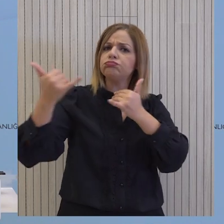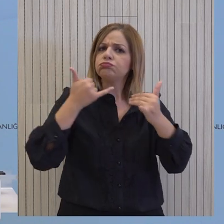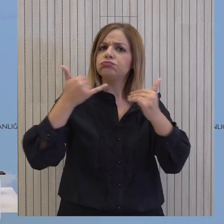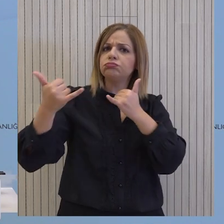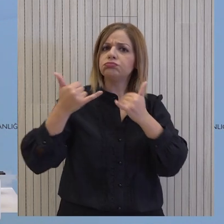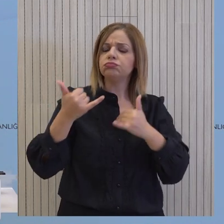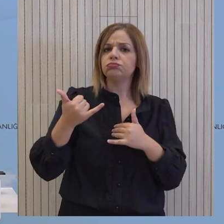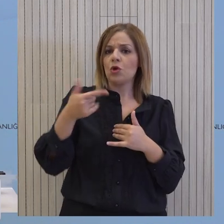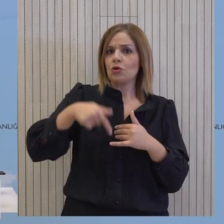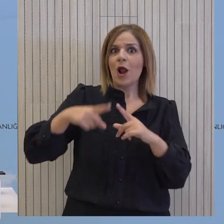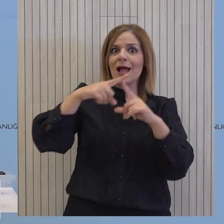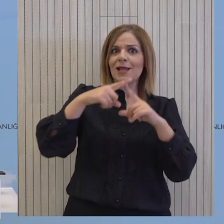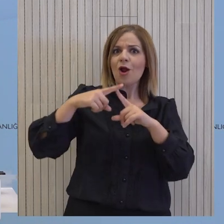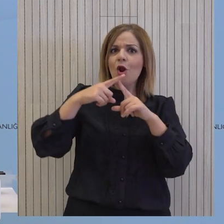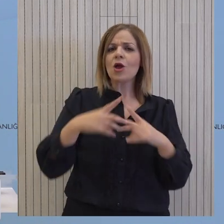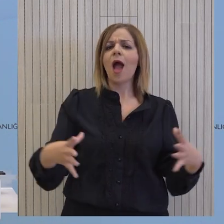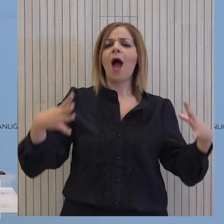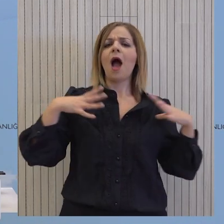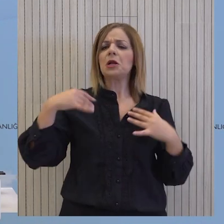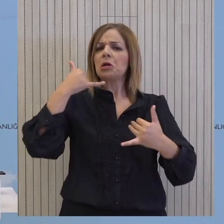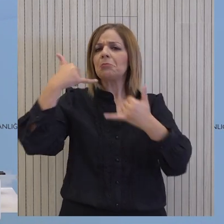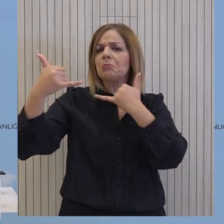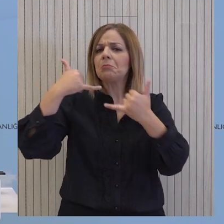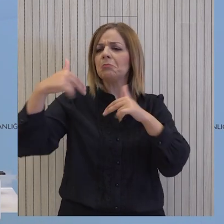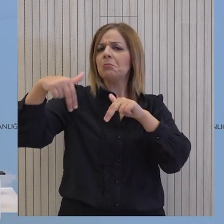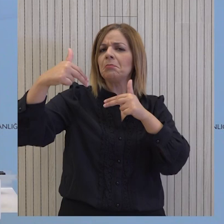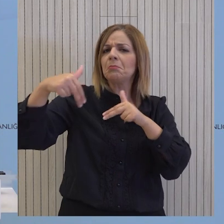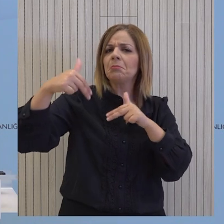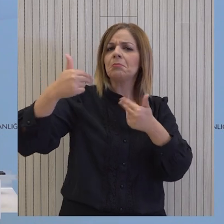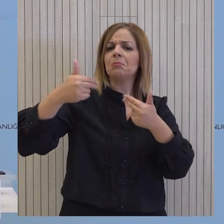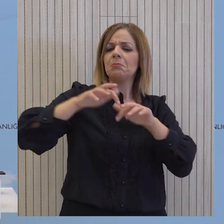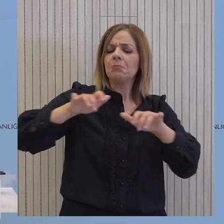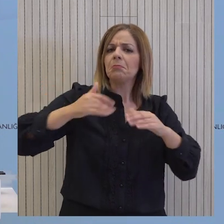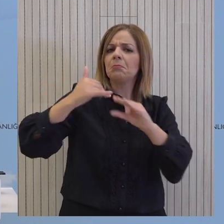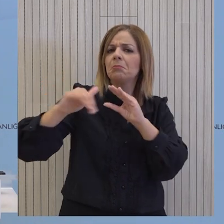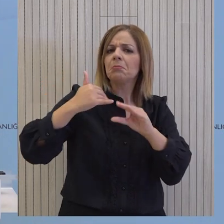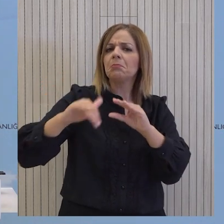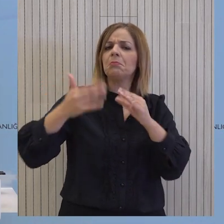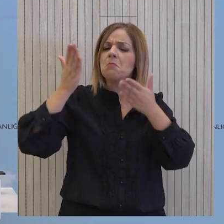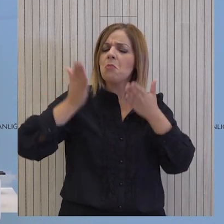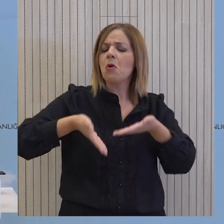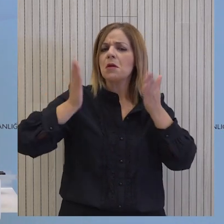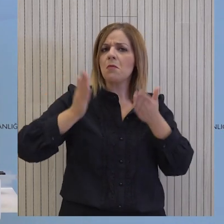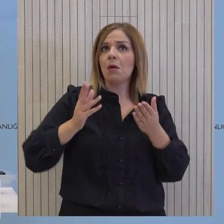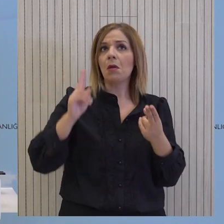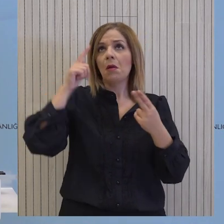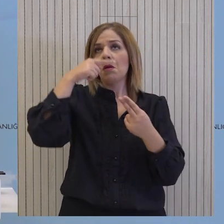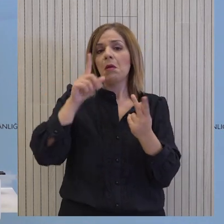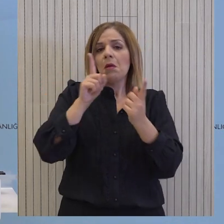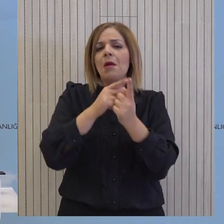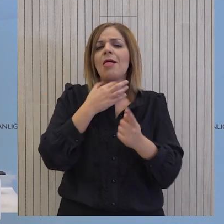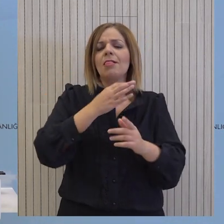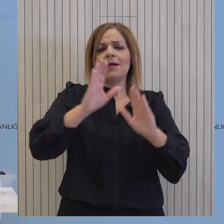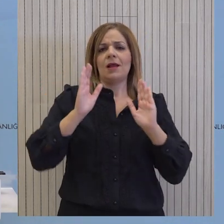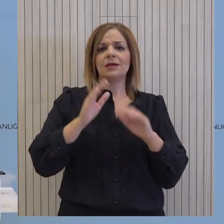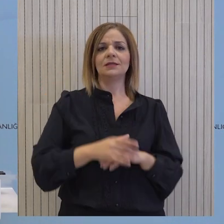περίοδο της τεχνολογίας είμαι βέβαιος ότι γνωρίζετε ότι μπορούν κάποιες συνομιλίες ή συζητήσεις να γίνουν και εκ του μακρόθερου.